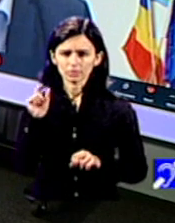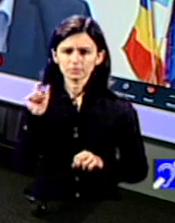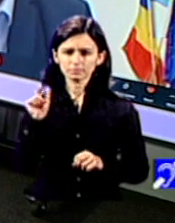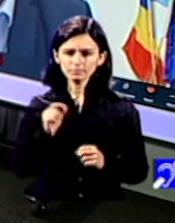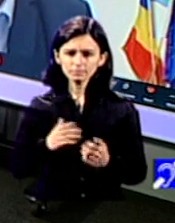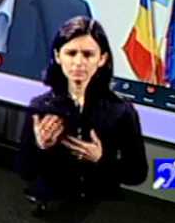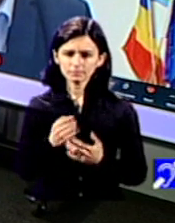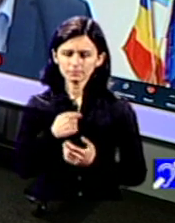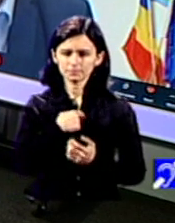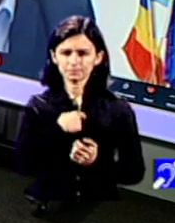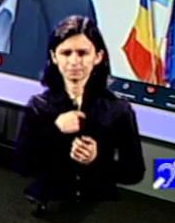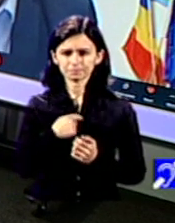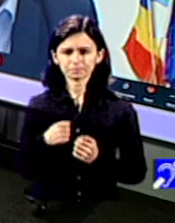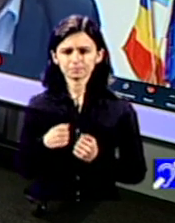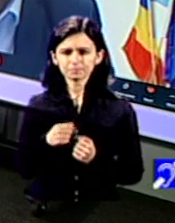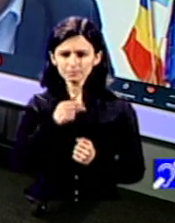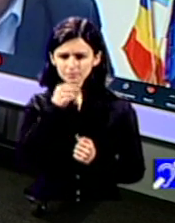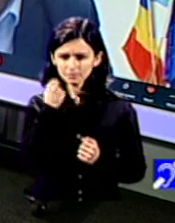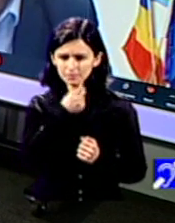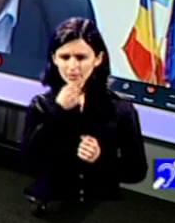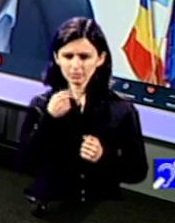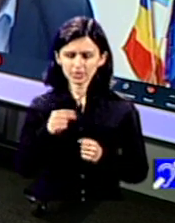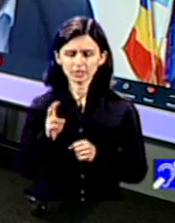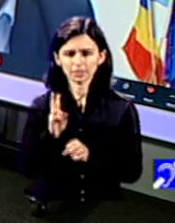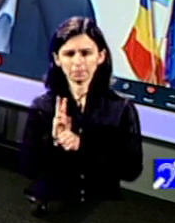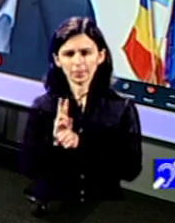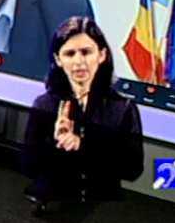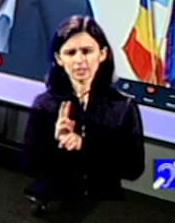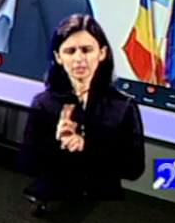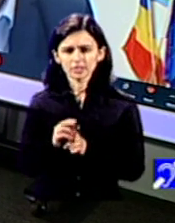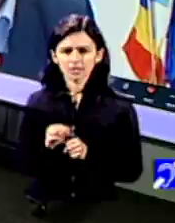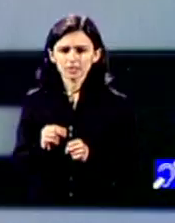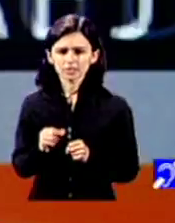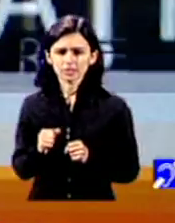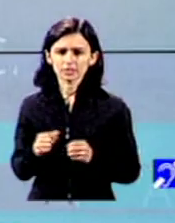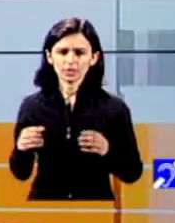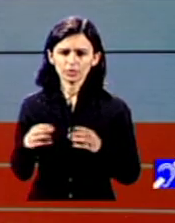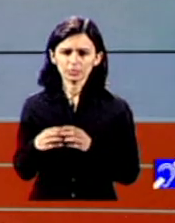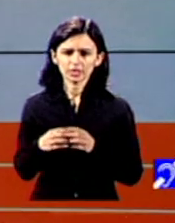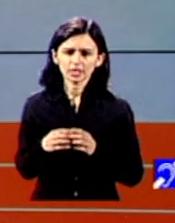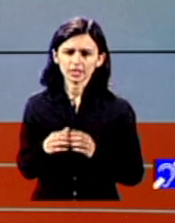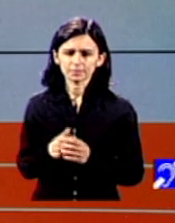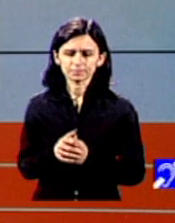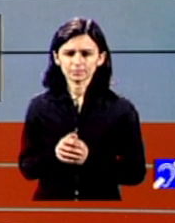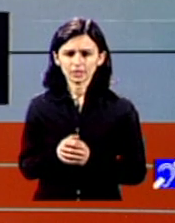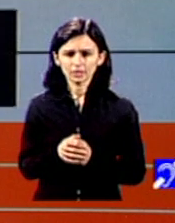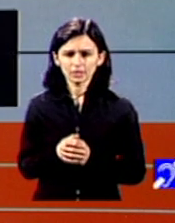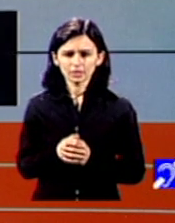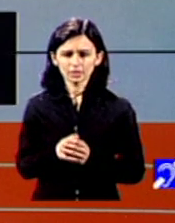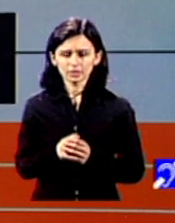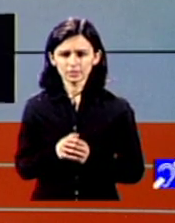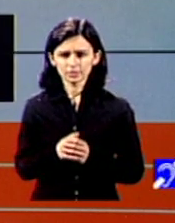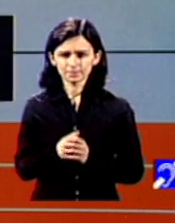să poată să beneficieze de asistență rezidențială și comunitar deci asta e prima chestiune accesul la locurile